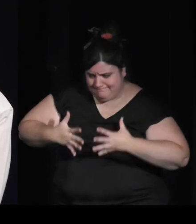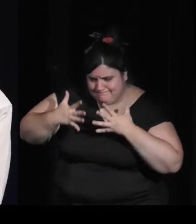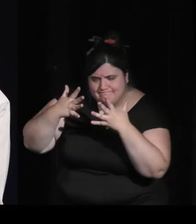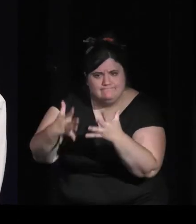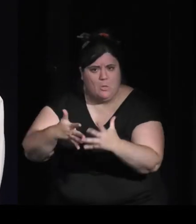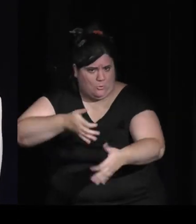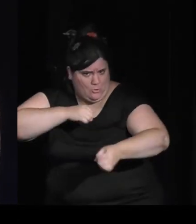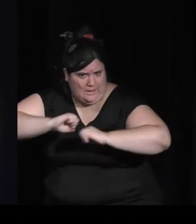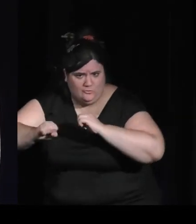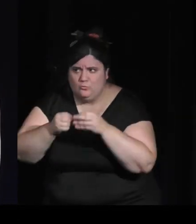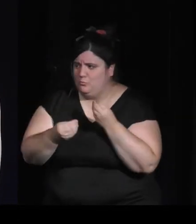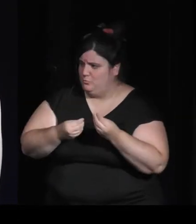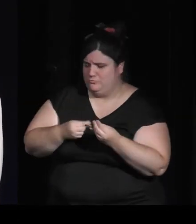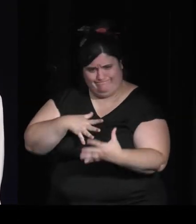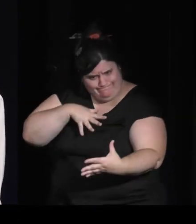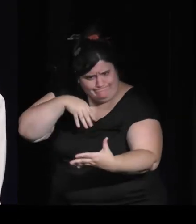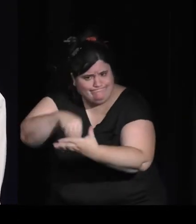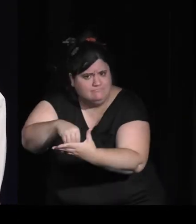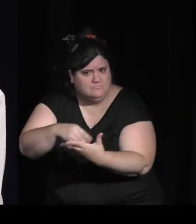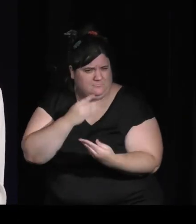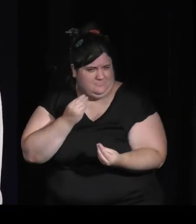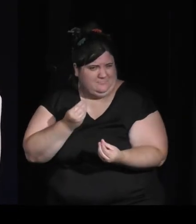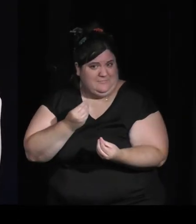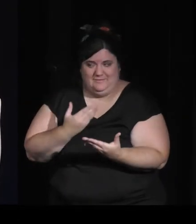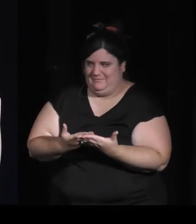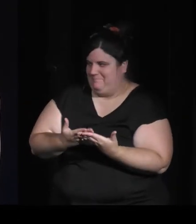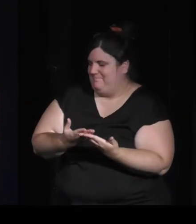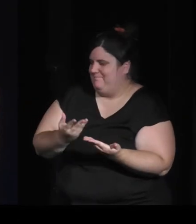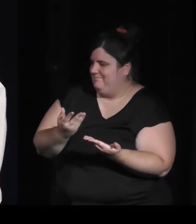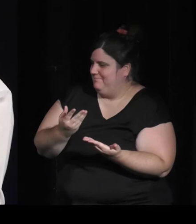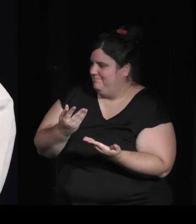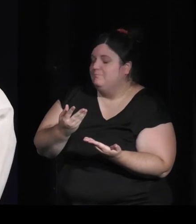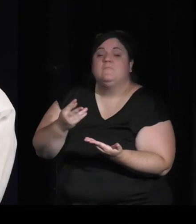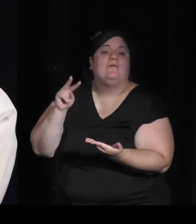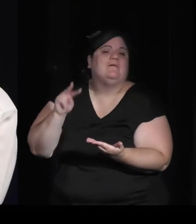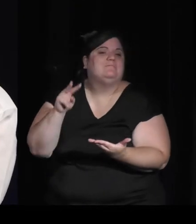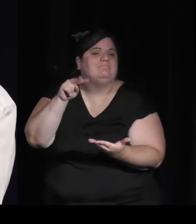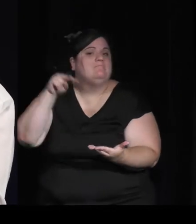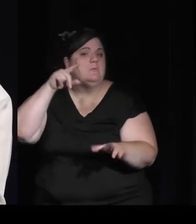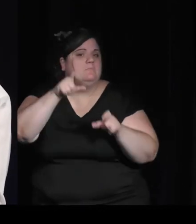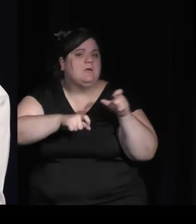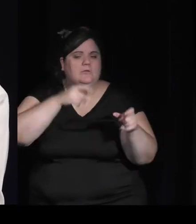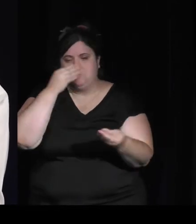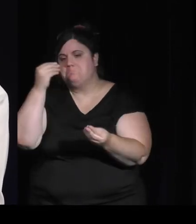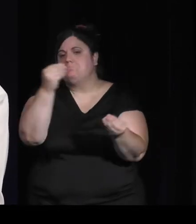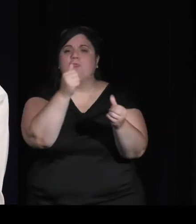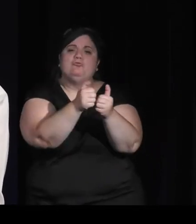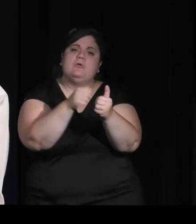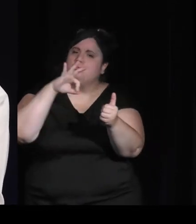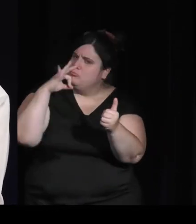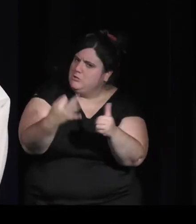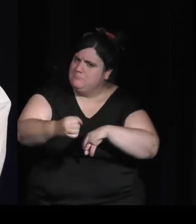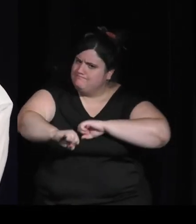du comportement un peu actif du joueur. C'est la grande intuition générale autour du jeu vidéo et c'est peut-être